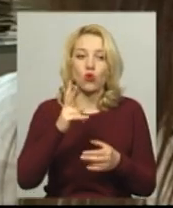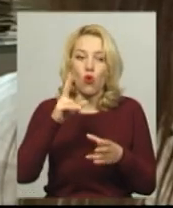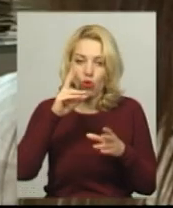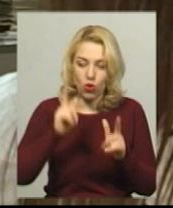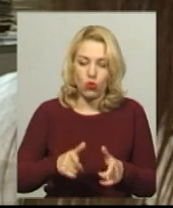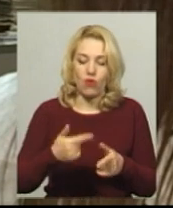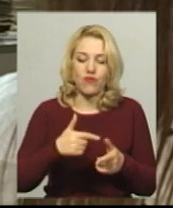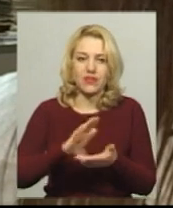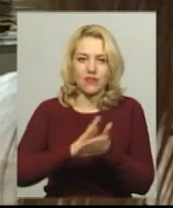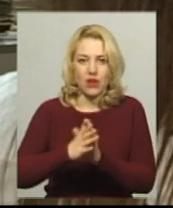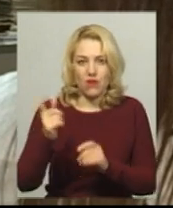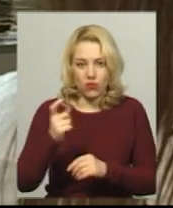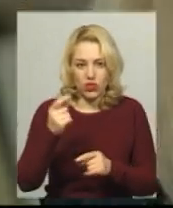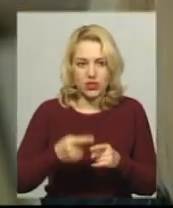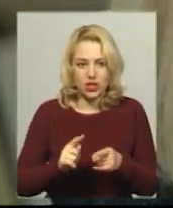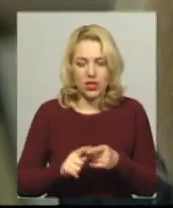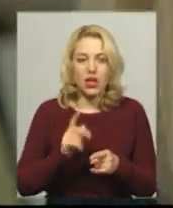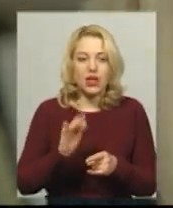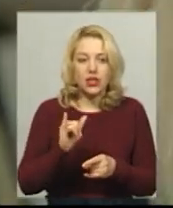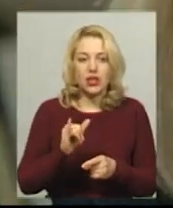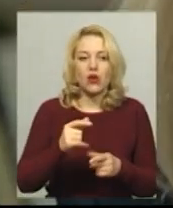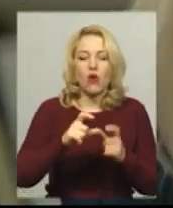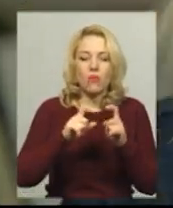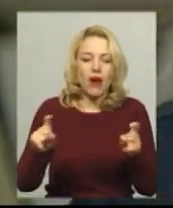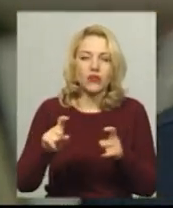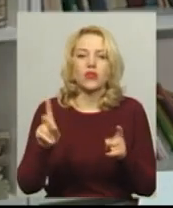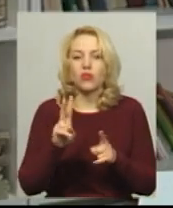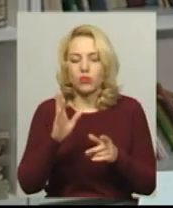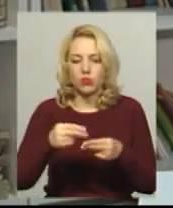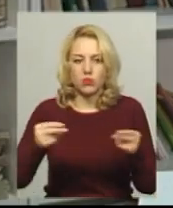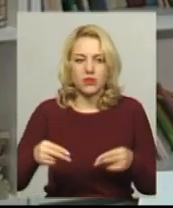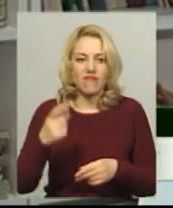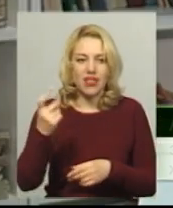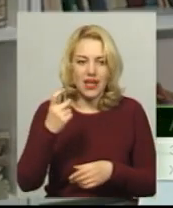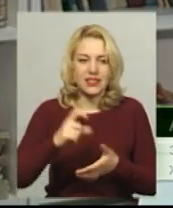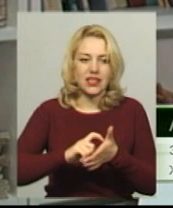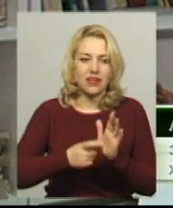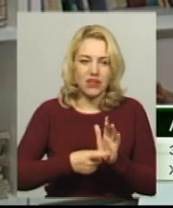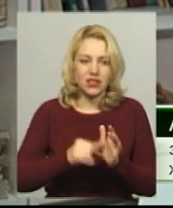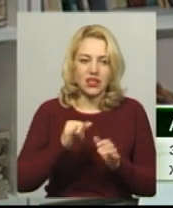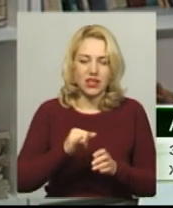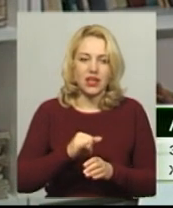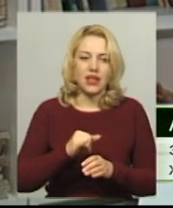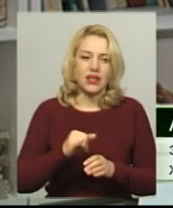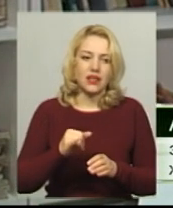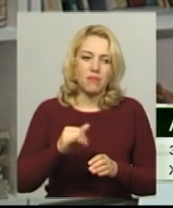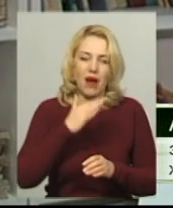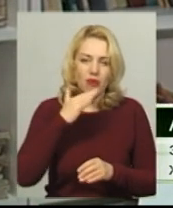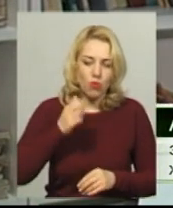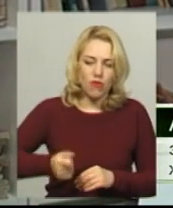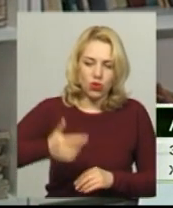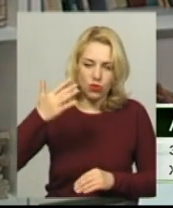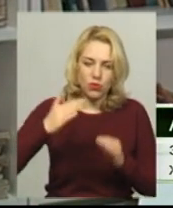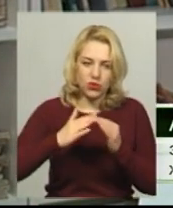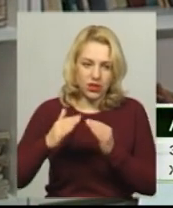Вони дають мешканцям вибір, з якою компанією їх підписувати, каже Бабак. Власники квартир і нежитлових приміщень в багатоповерхових